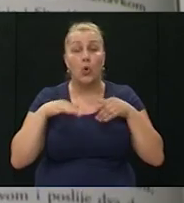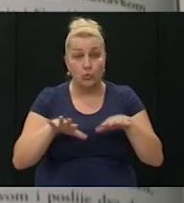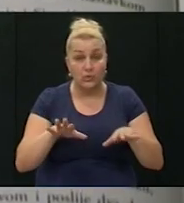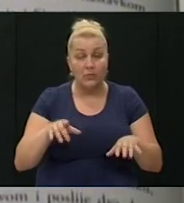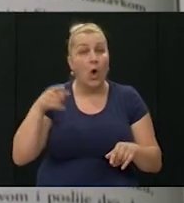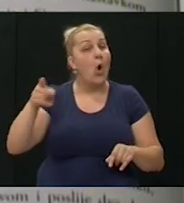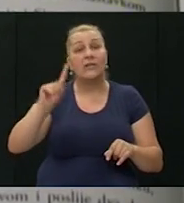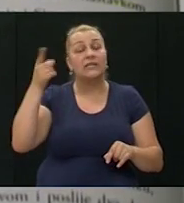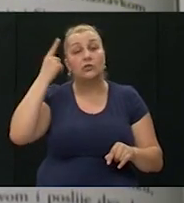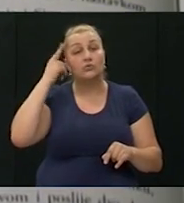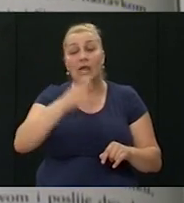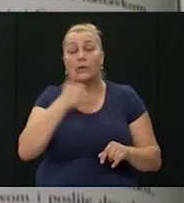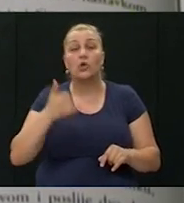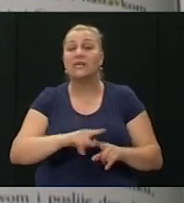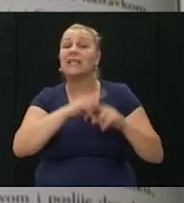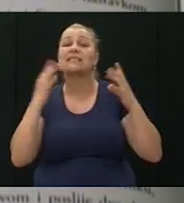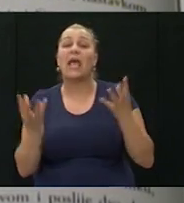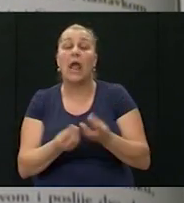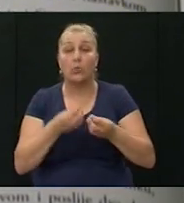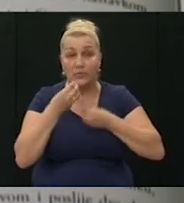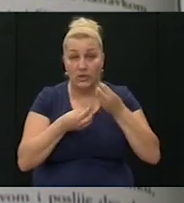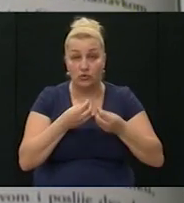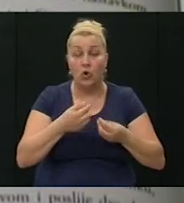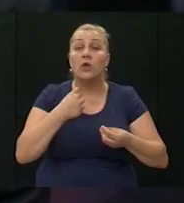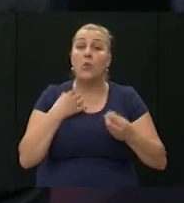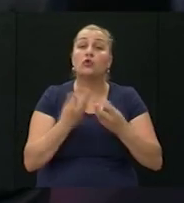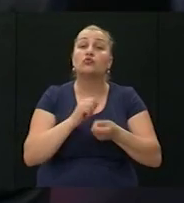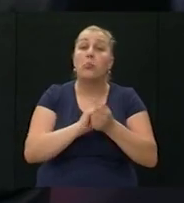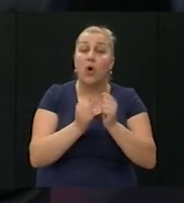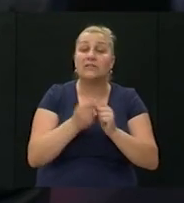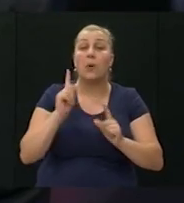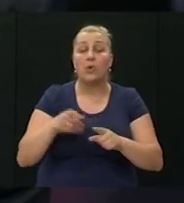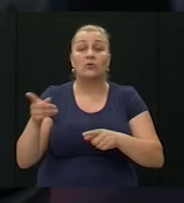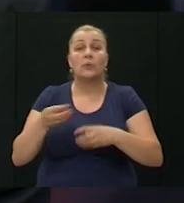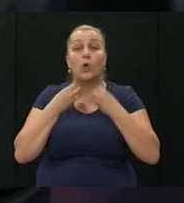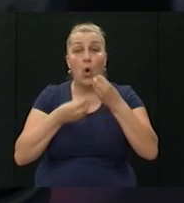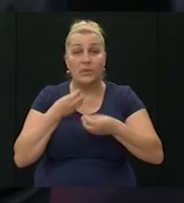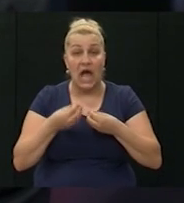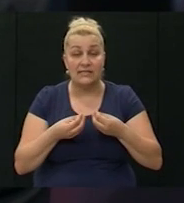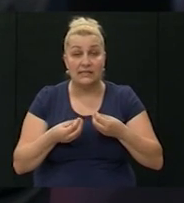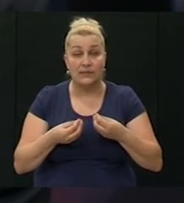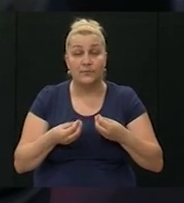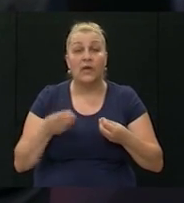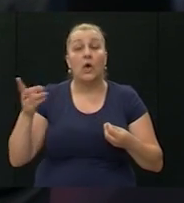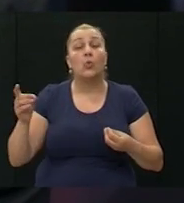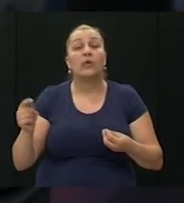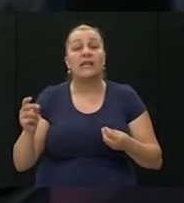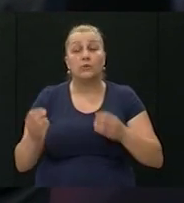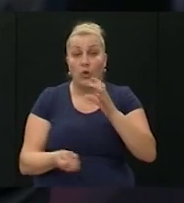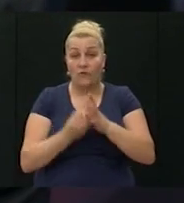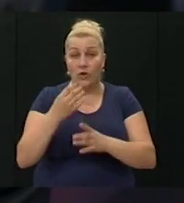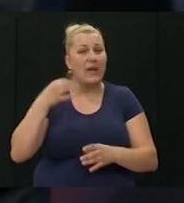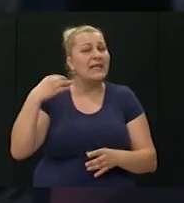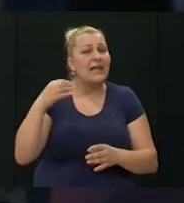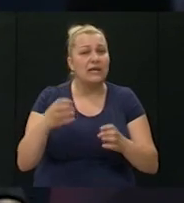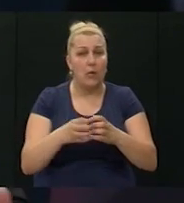znaju, nisu znali do sada cijelu priču, pa sam morao i mojim suborcima to objasniti, naime, kako je u resniku formirana